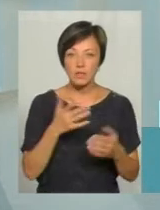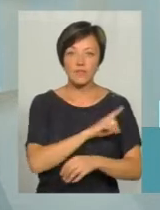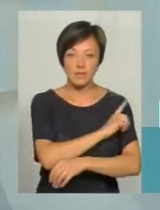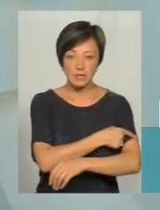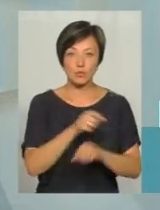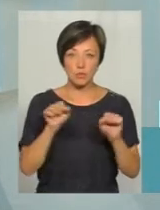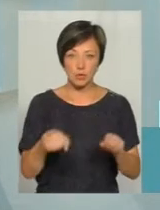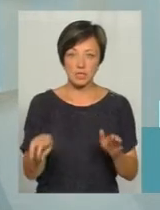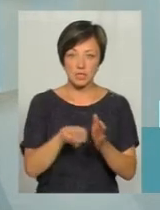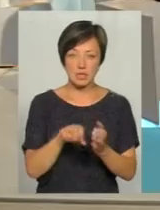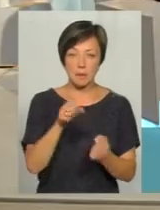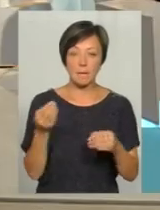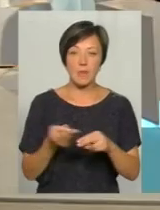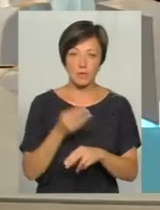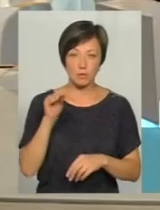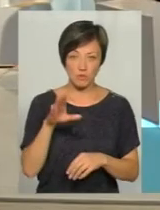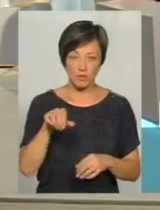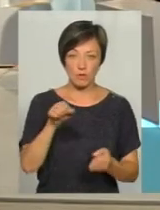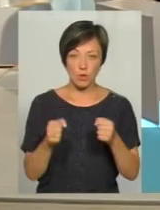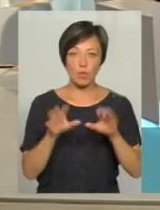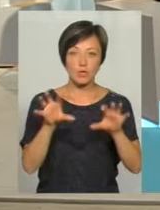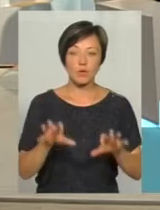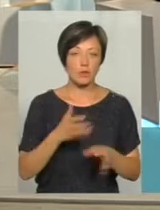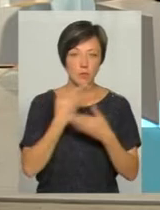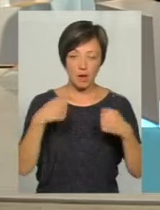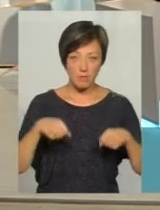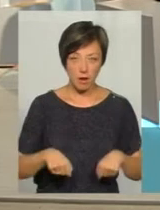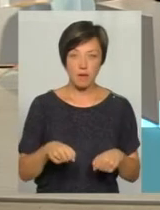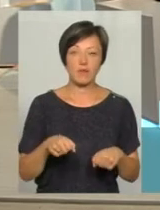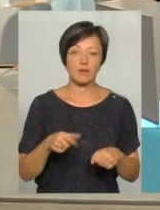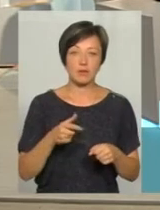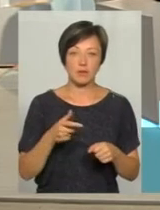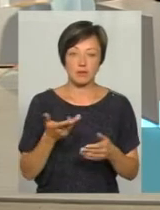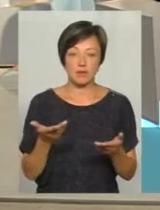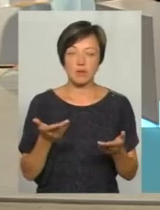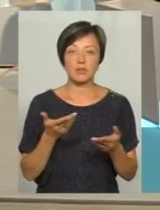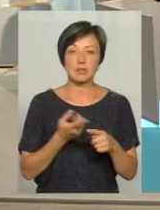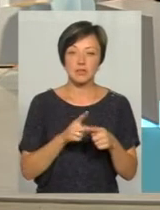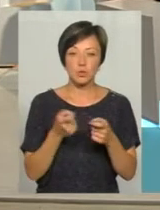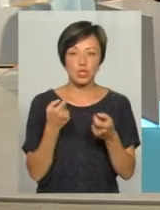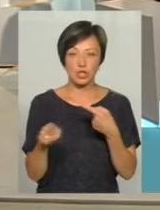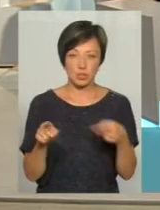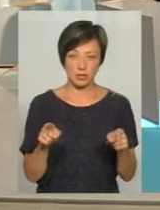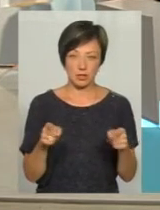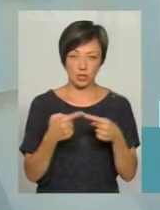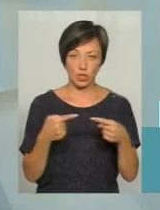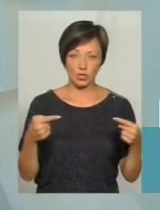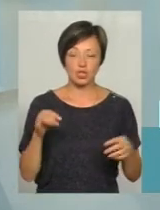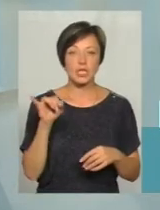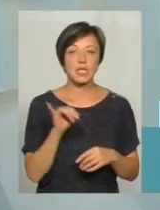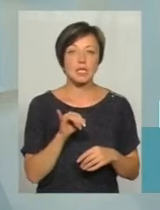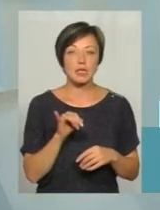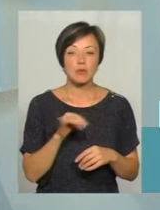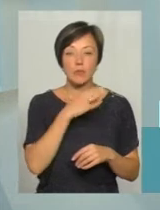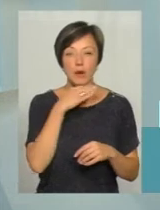може сісти за кермо, навіть без посвідчення водії. А так, по закону вона не має права. Тобто не має права і фізично не може, це трошки різні речі. І досить велика